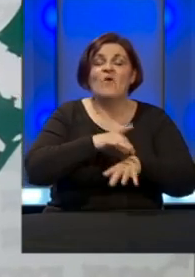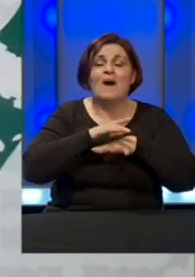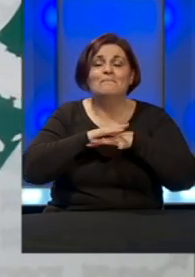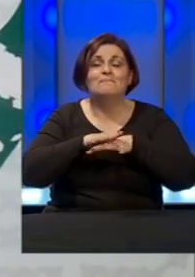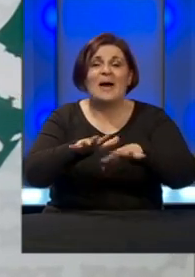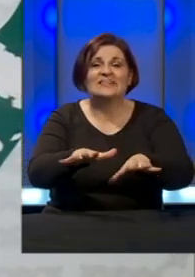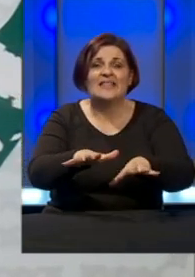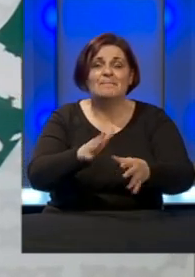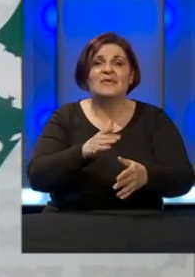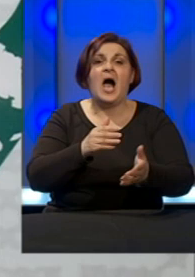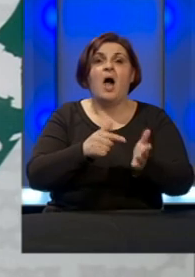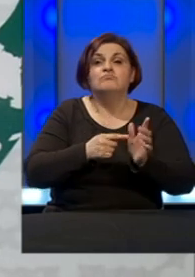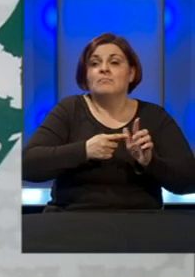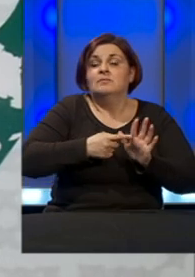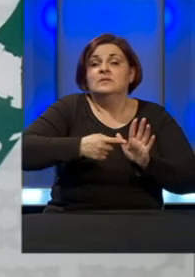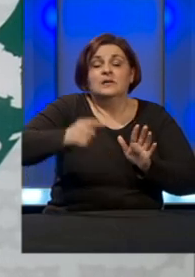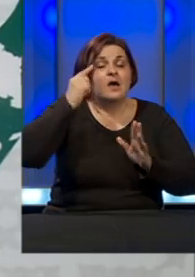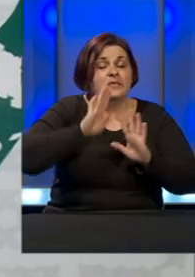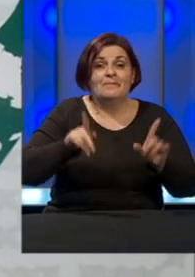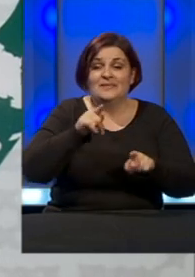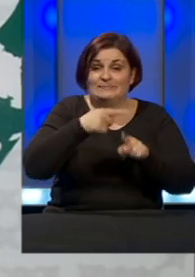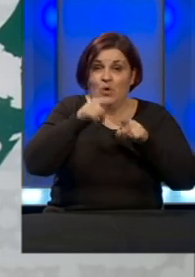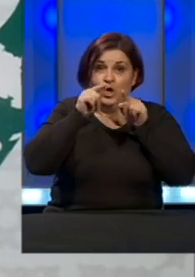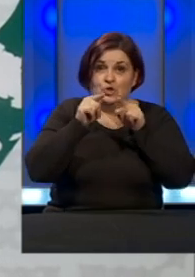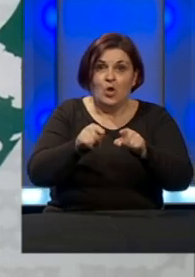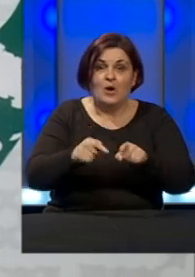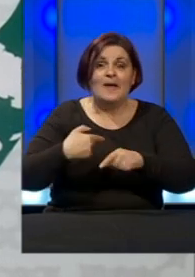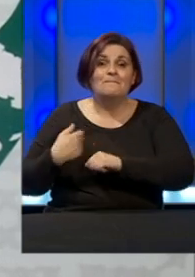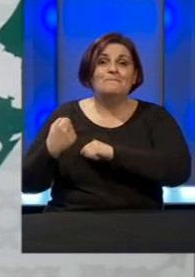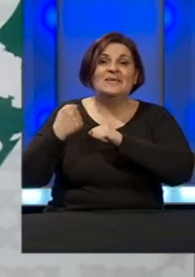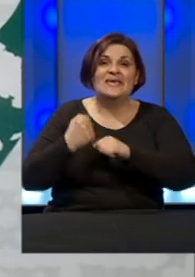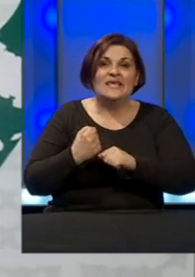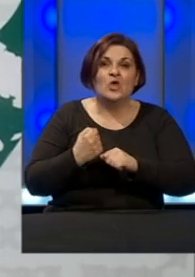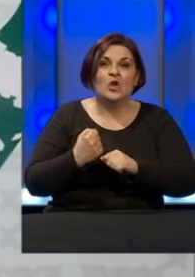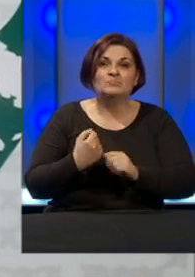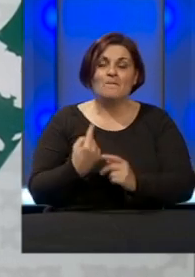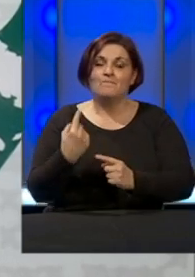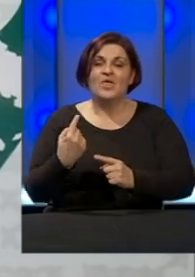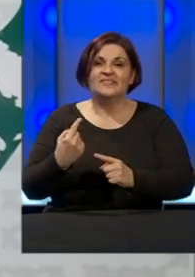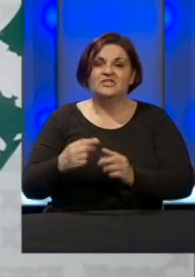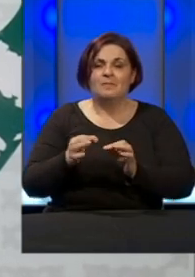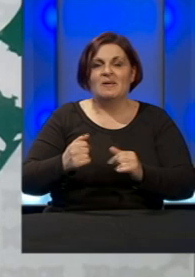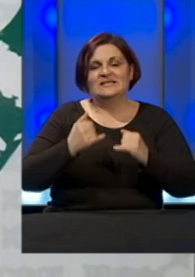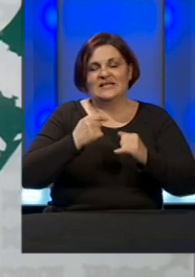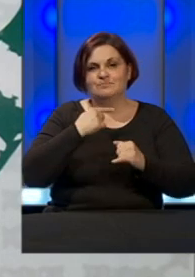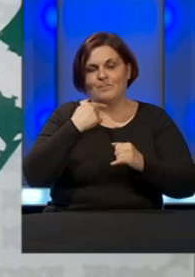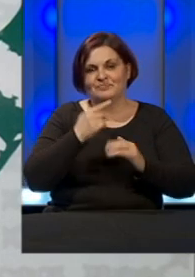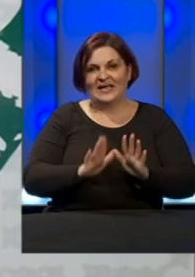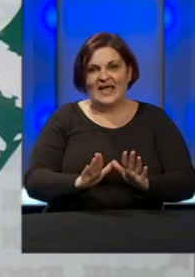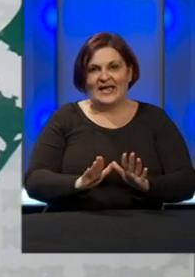da traje. Istog razloga mi donesimo selektivne mjere. Pa smo rekli za